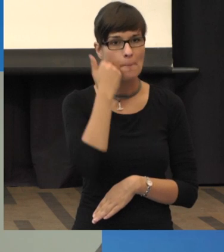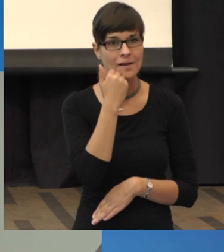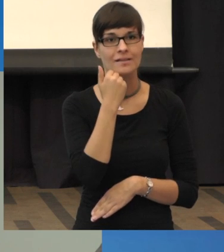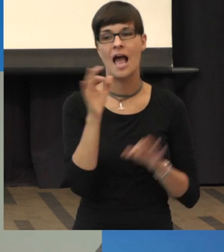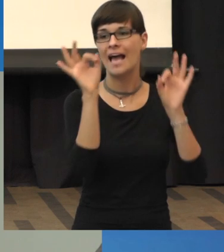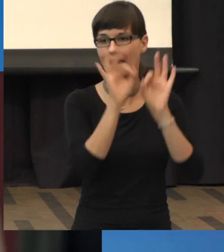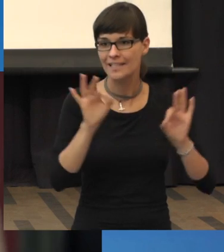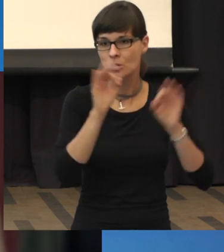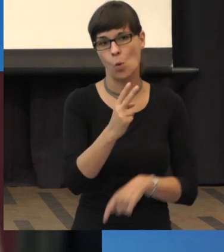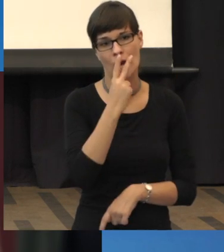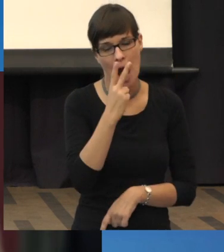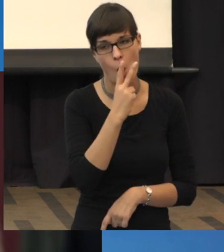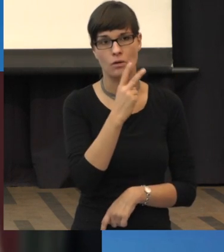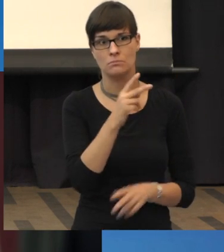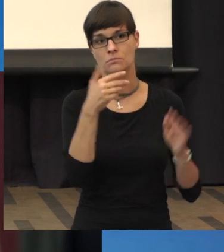tun.